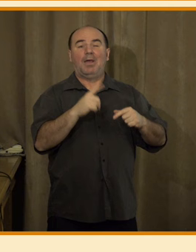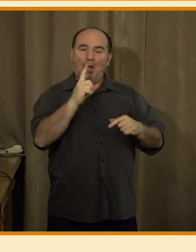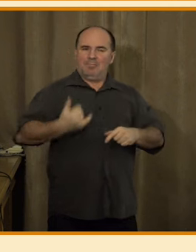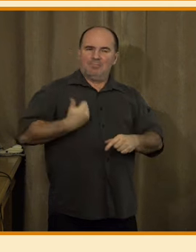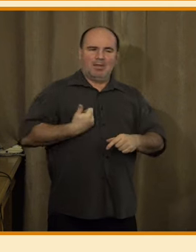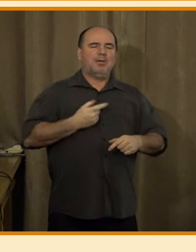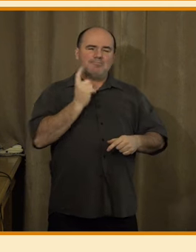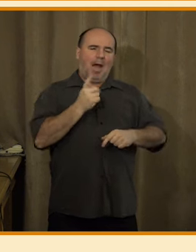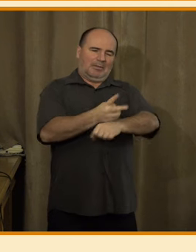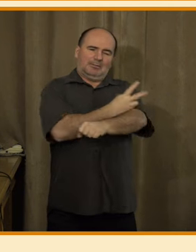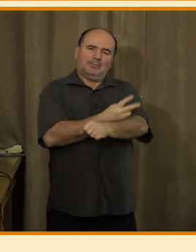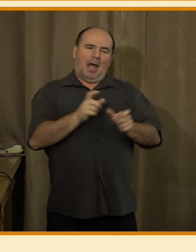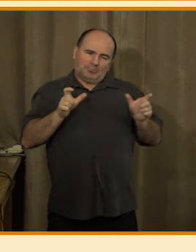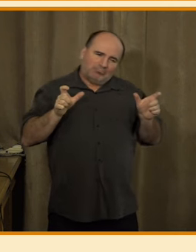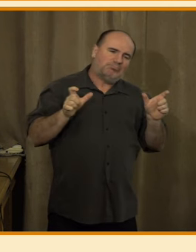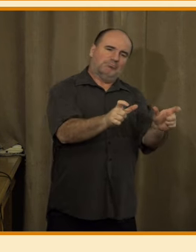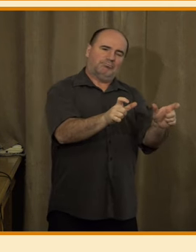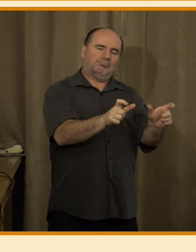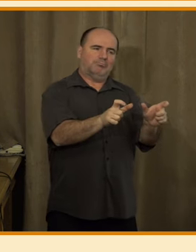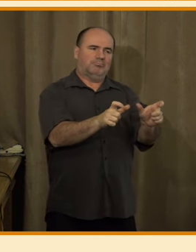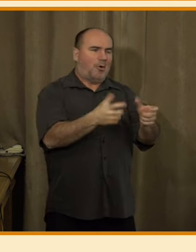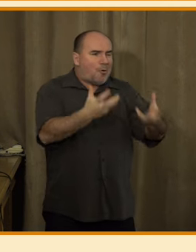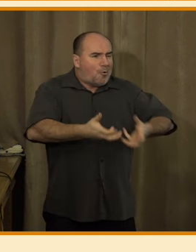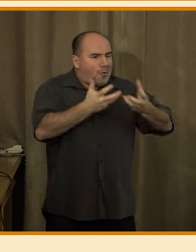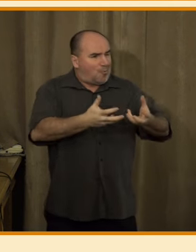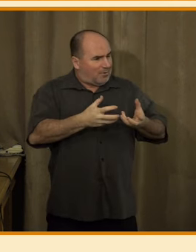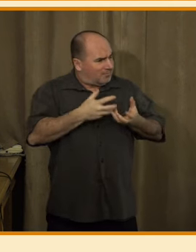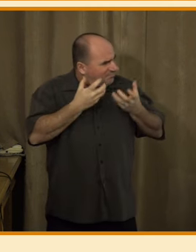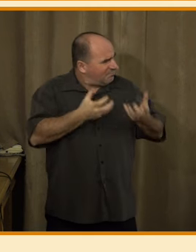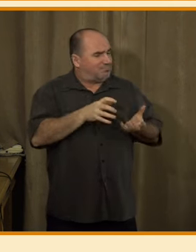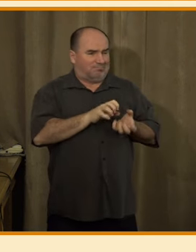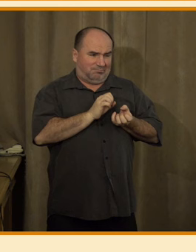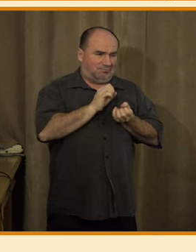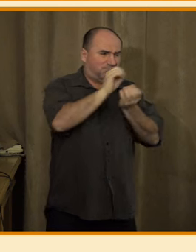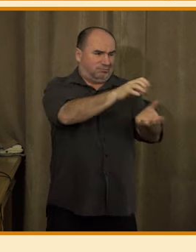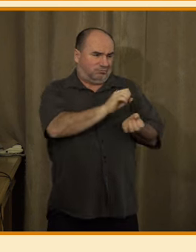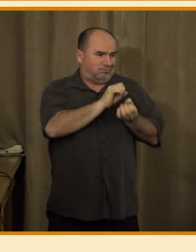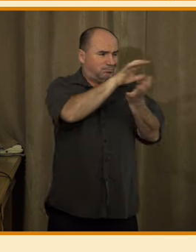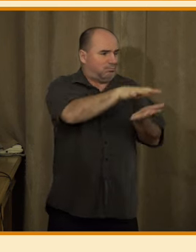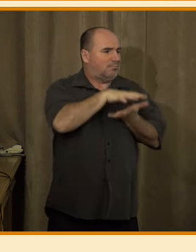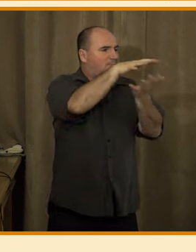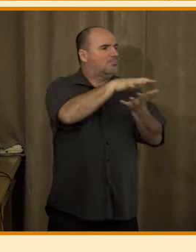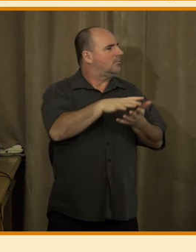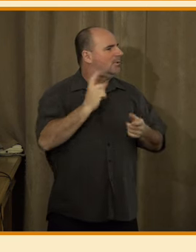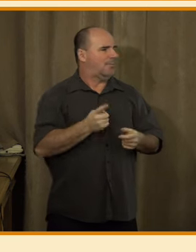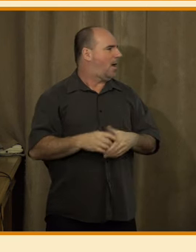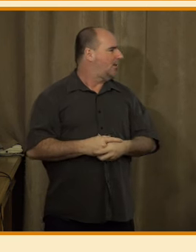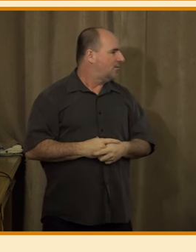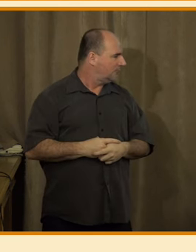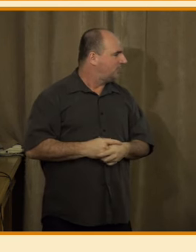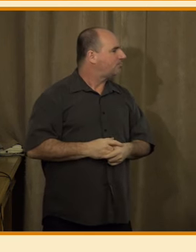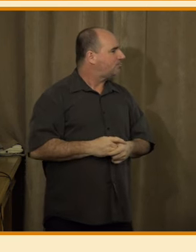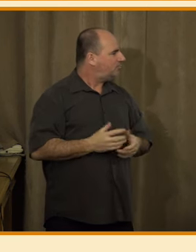kteří se prezentují jako liberálové oproti například konzervativcům, takže to asi taky máme